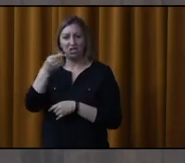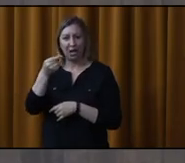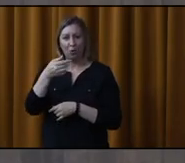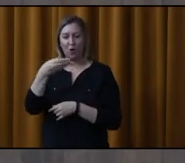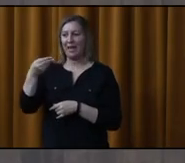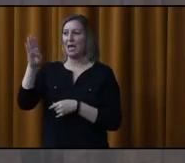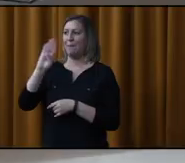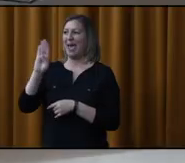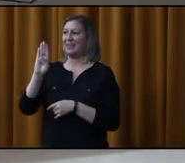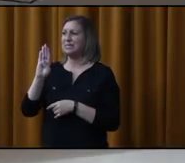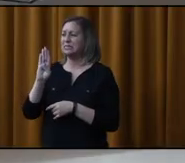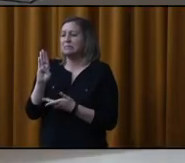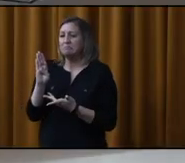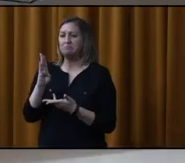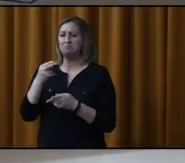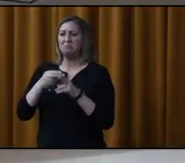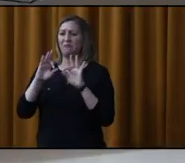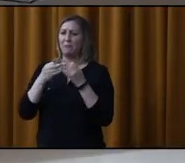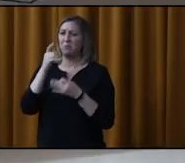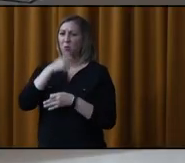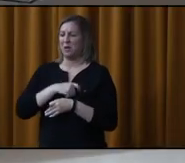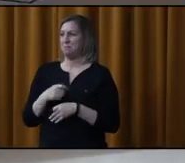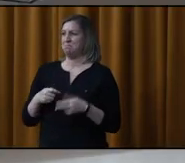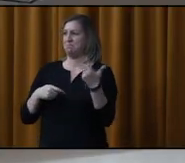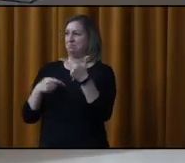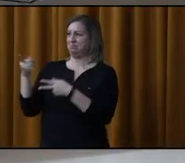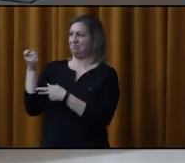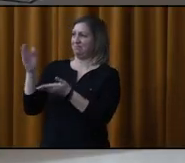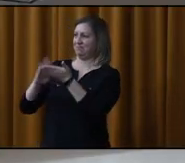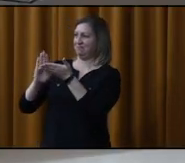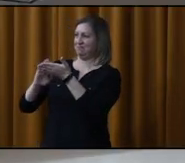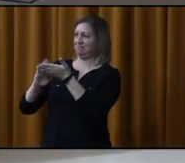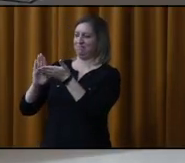en avant pour qu'on vous reconnaisse. Applaudissements Merci.